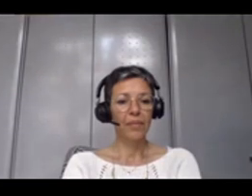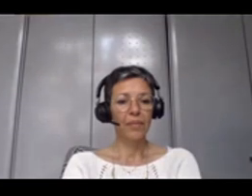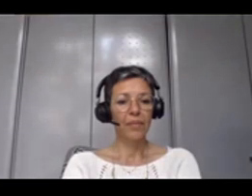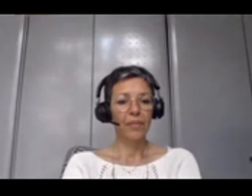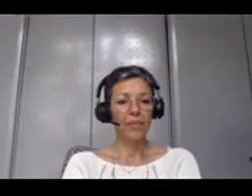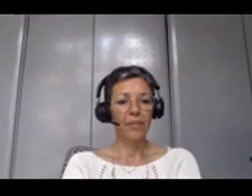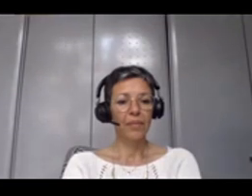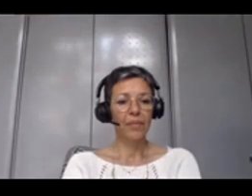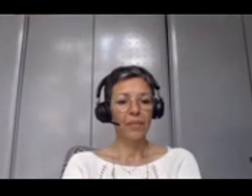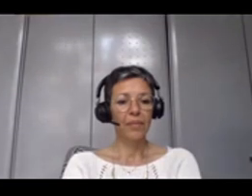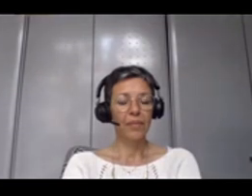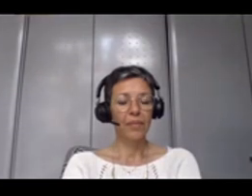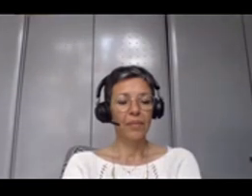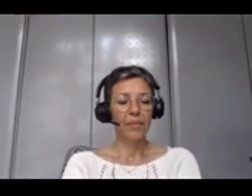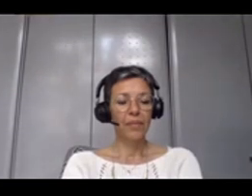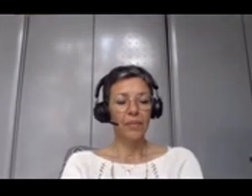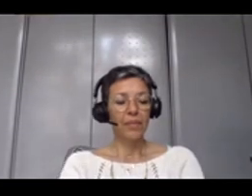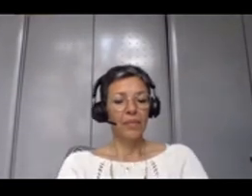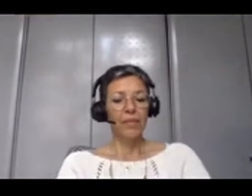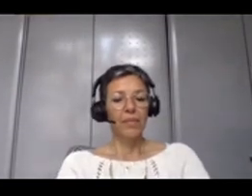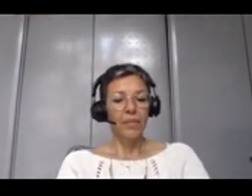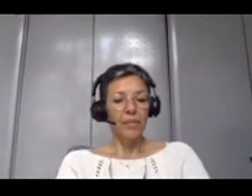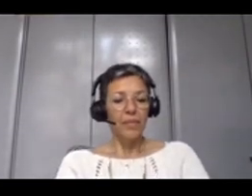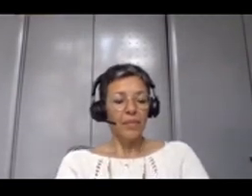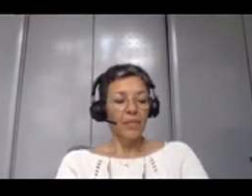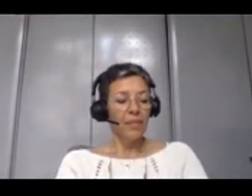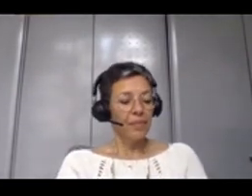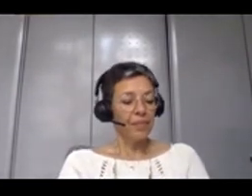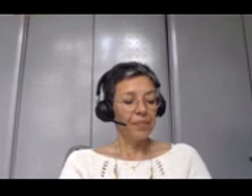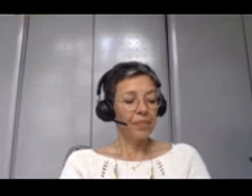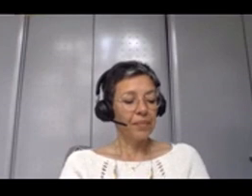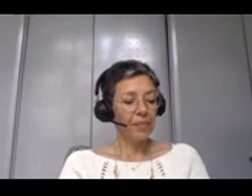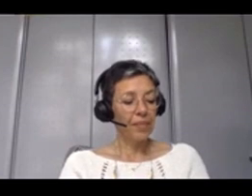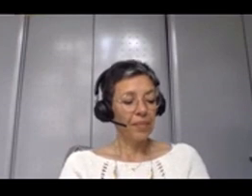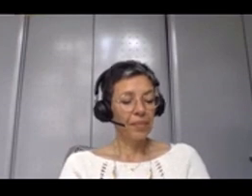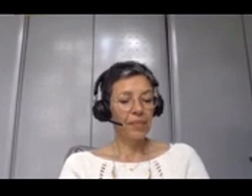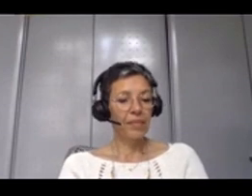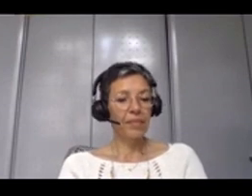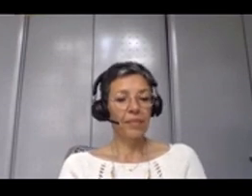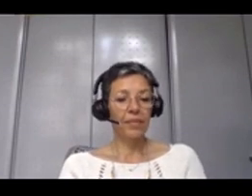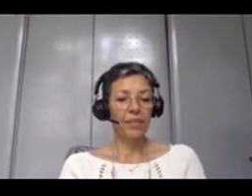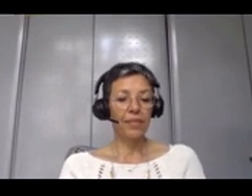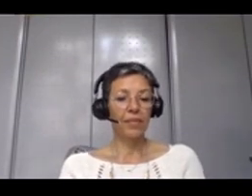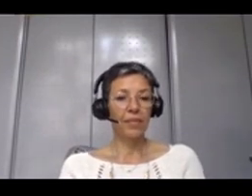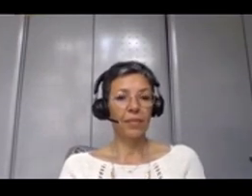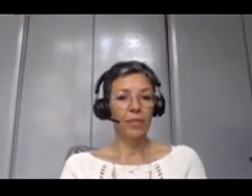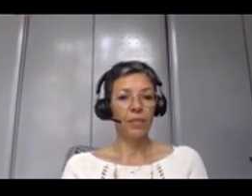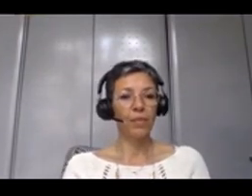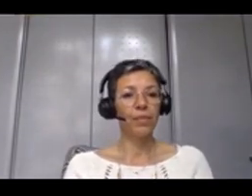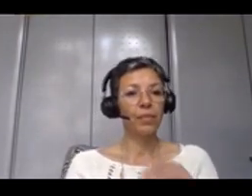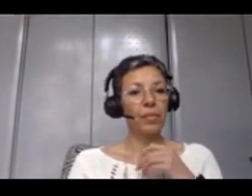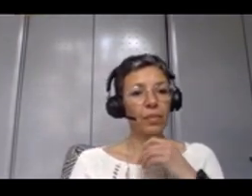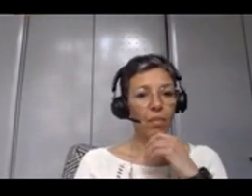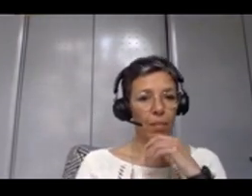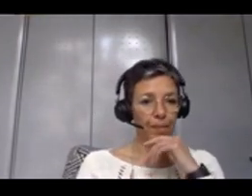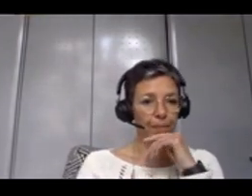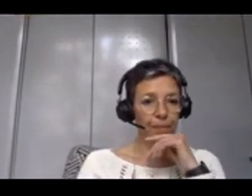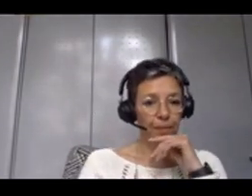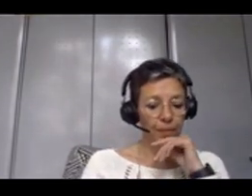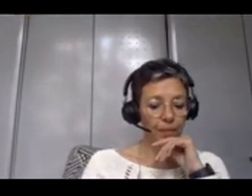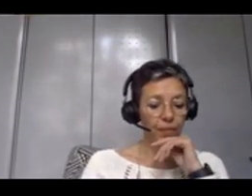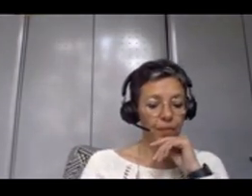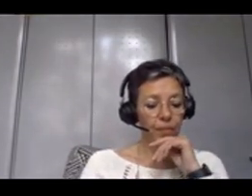le cadre de gestion d'informations à destination de tous les acteurs. Donc chacun peut s'y retrouver, quel est son rôle,